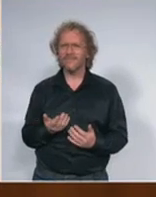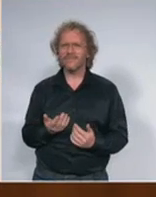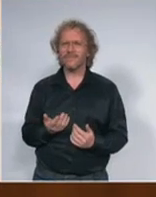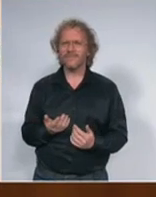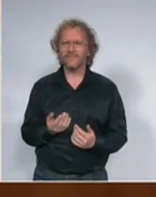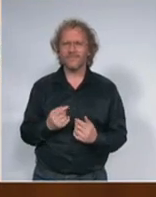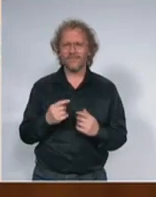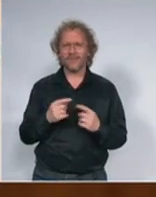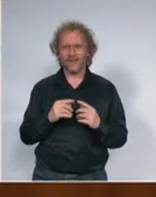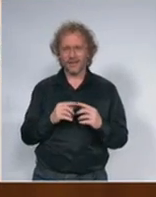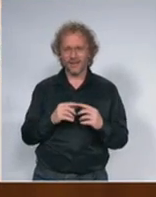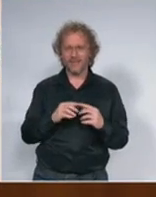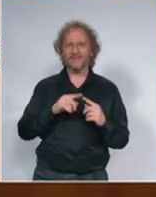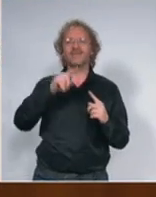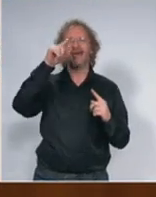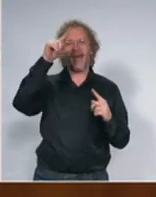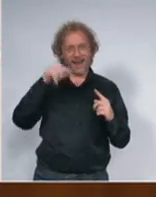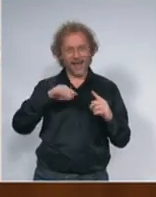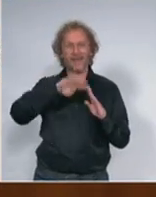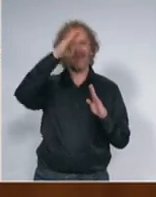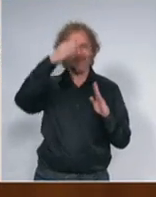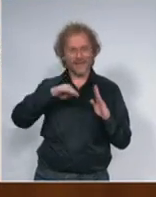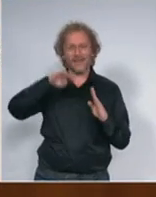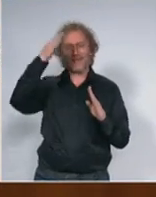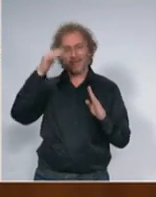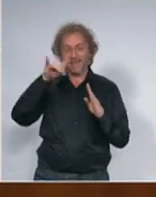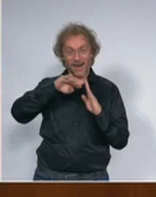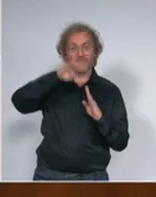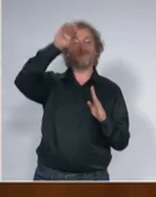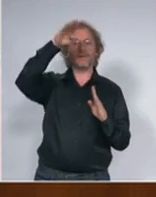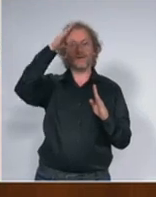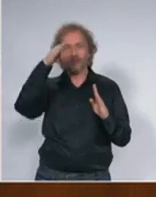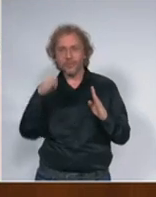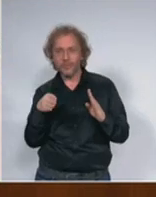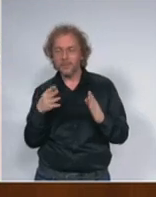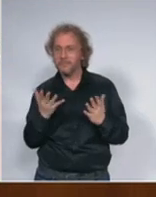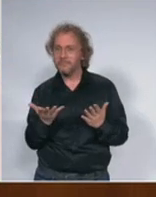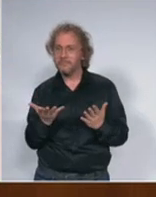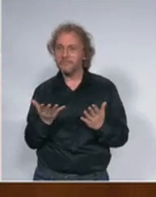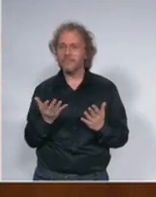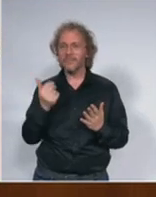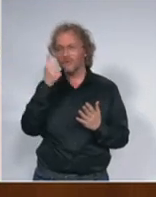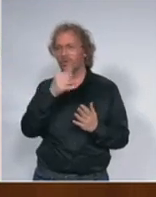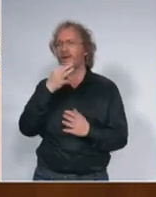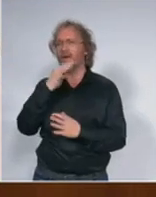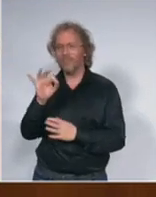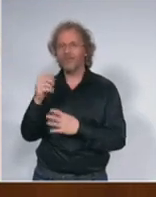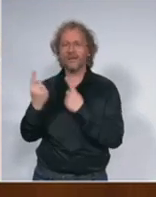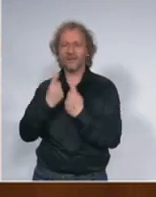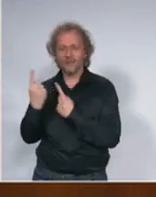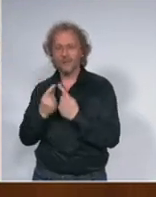ali da li ti klasteri sada padaju to je moje pitanje i šta je najbolje šta je najgori mogući scenarij u vremenskom roku